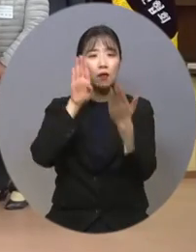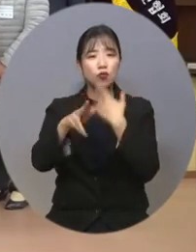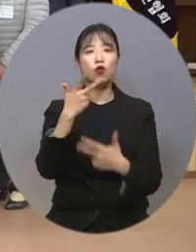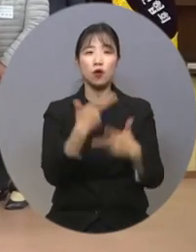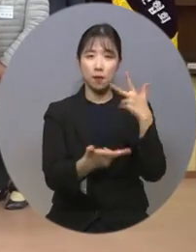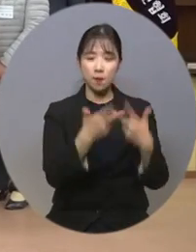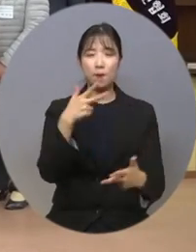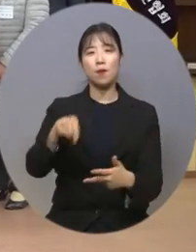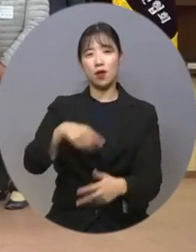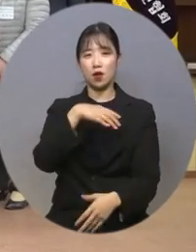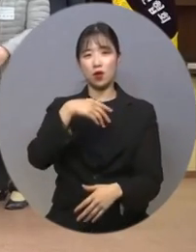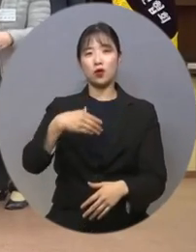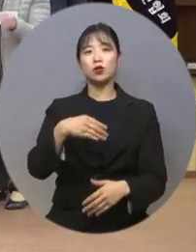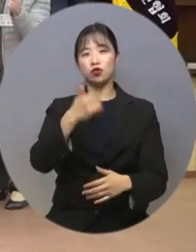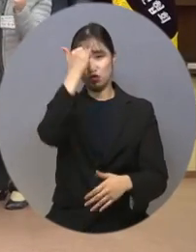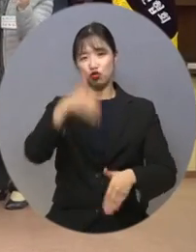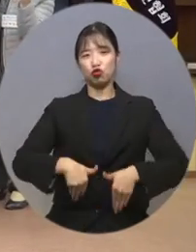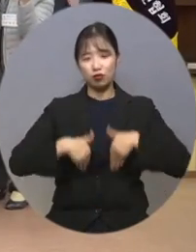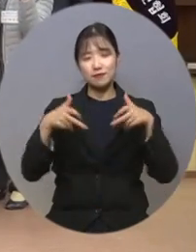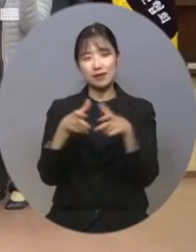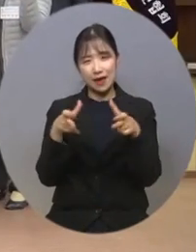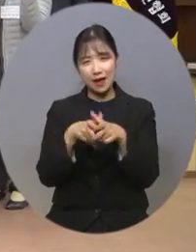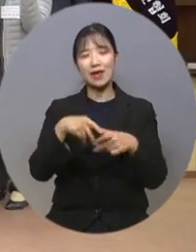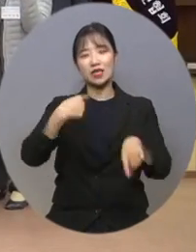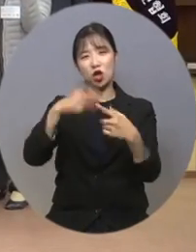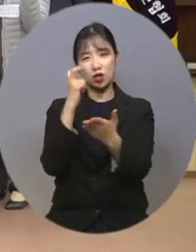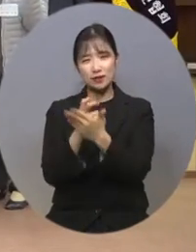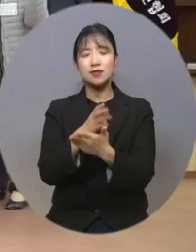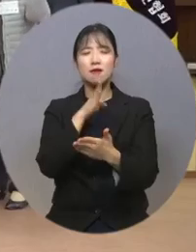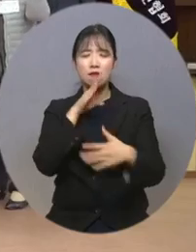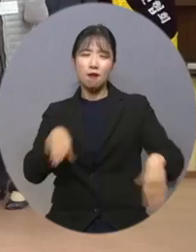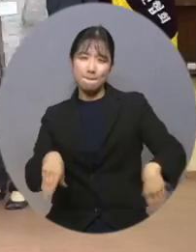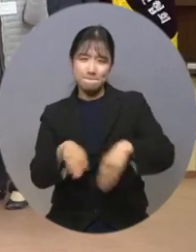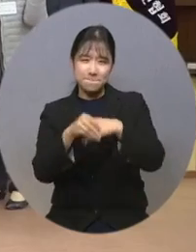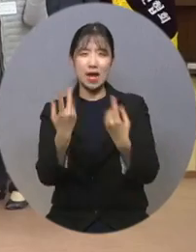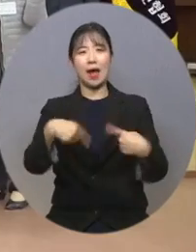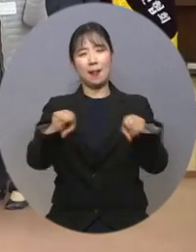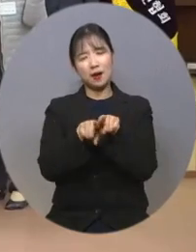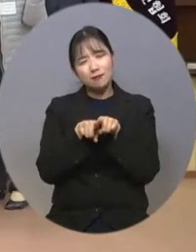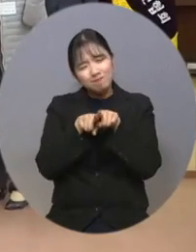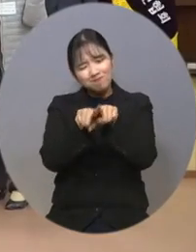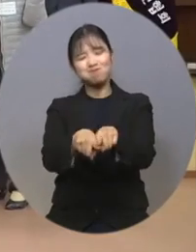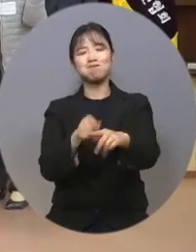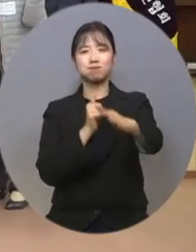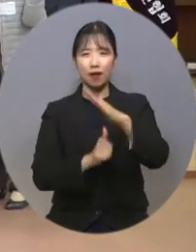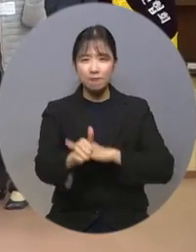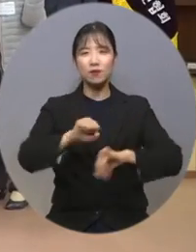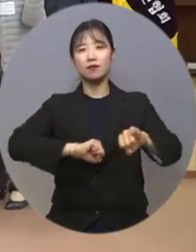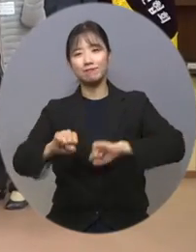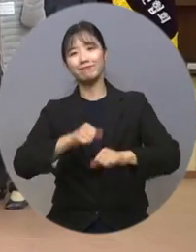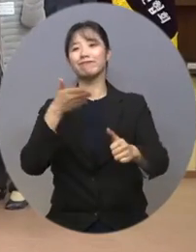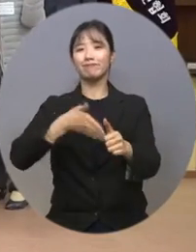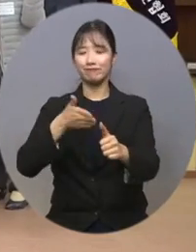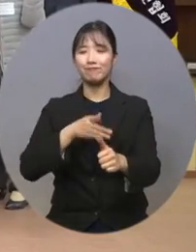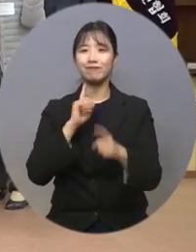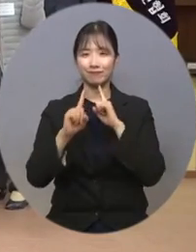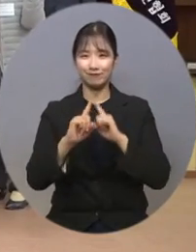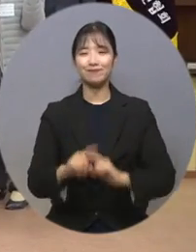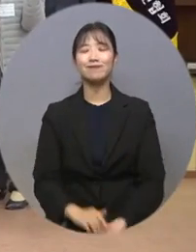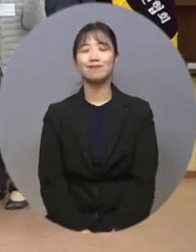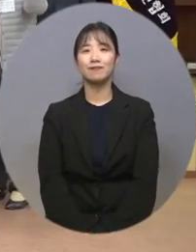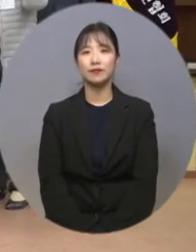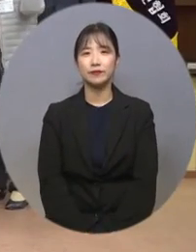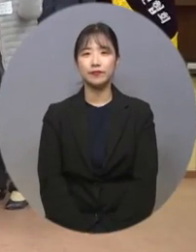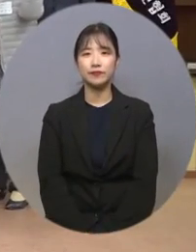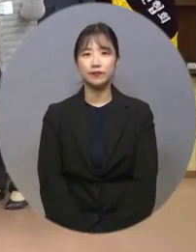협회가 도장애인정책의 가장 든든한 파트너로서 앞장서주시길 부탁드린다고 말했습니다. 복지TV